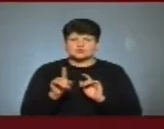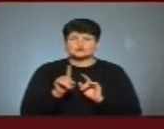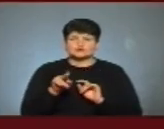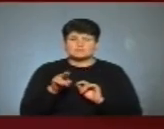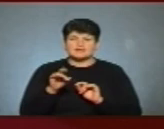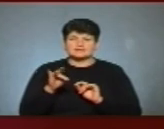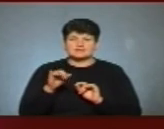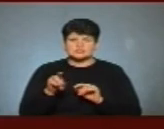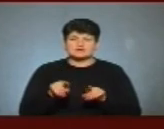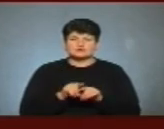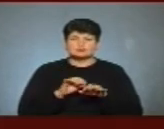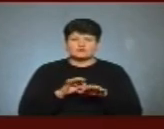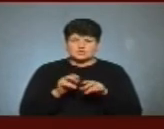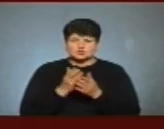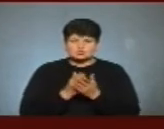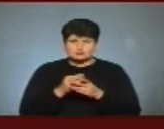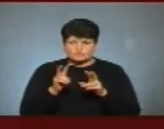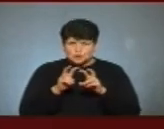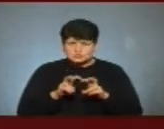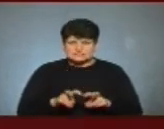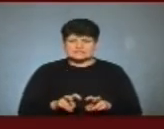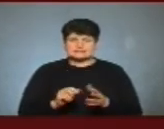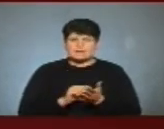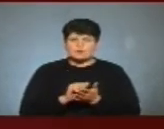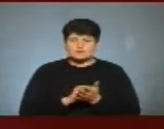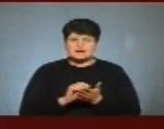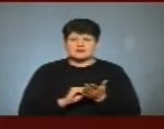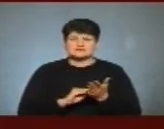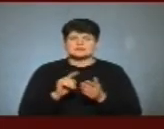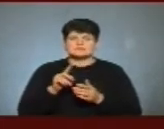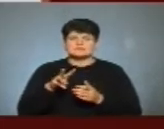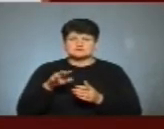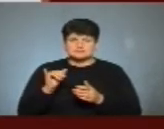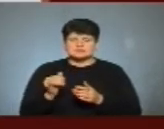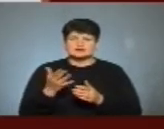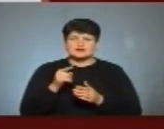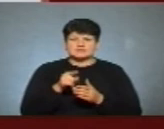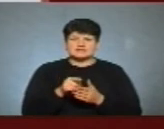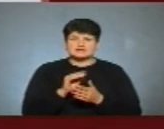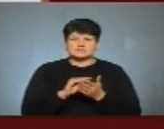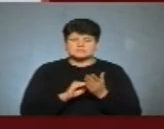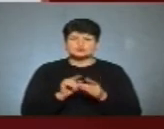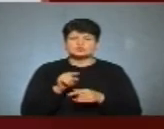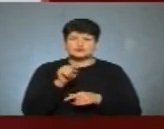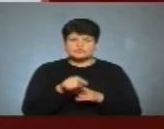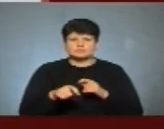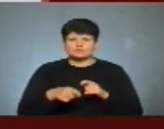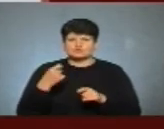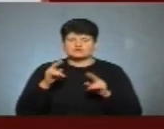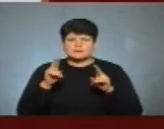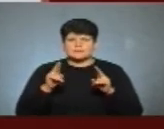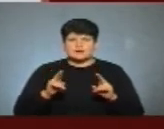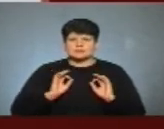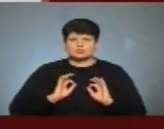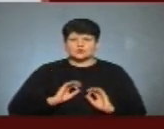Петришина також проводять службове розслідування за публікаціями в засобах масової інформації, в яких є відомості про те, що він порушив правила